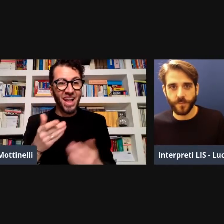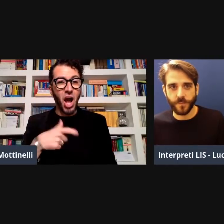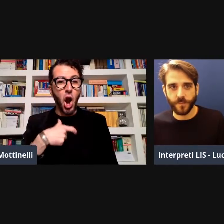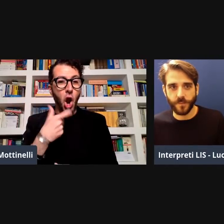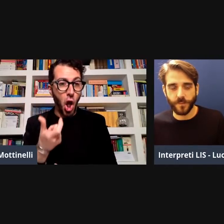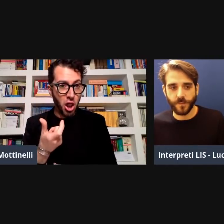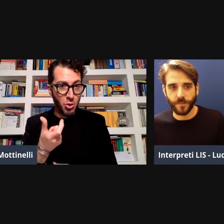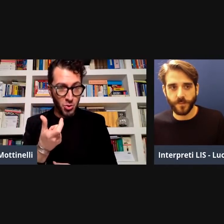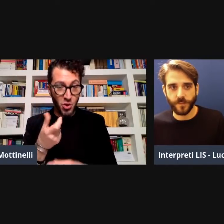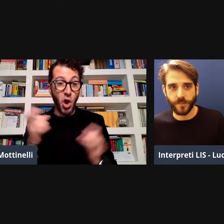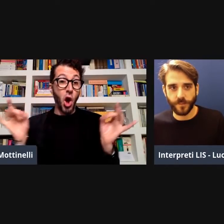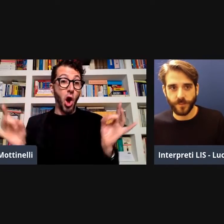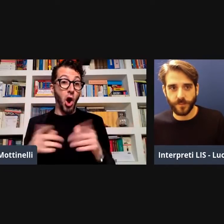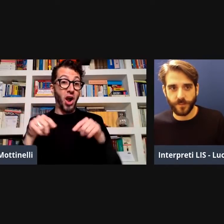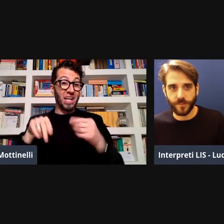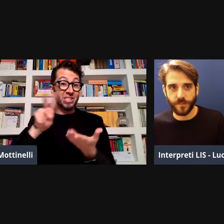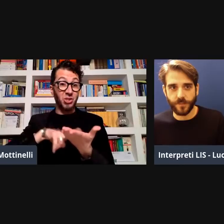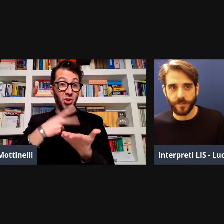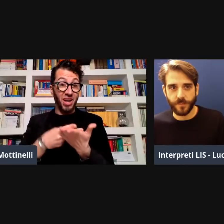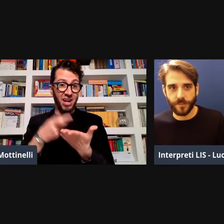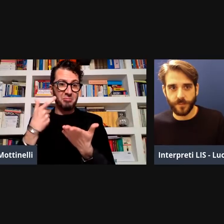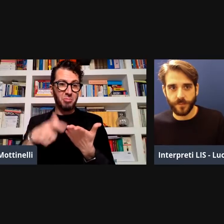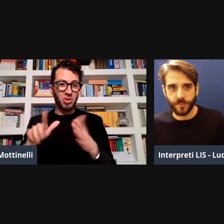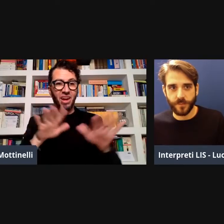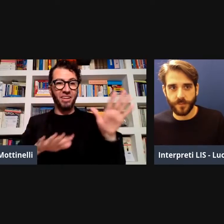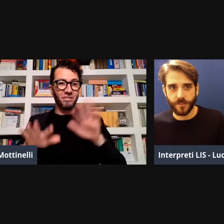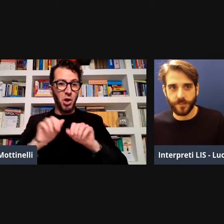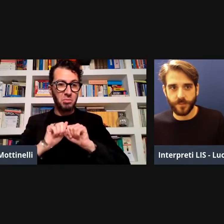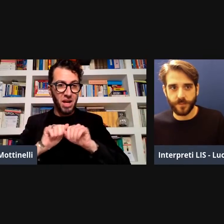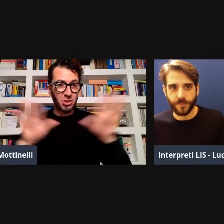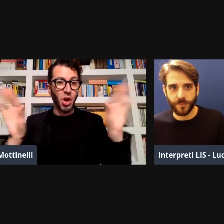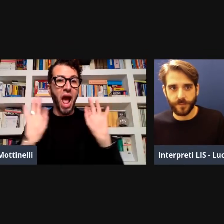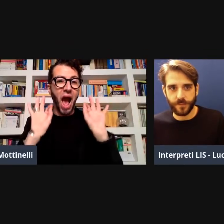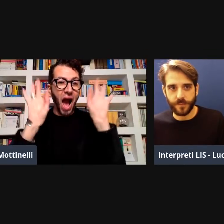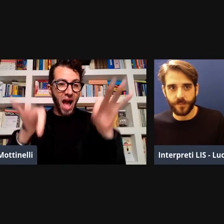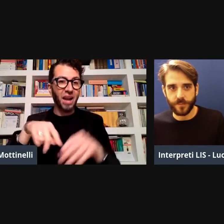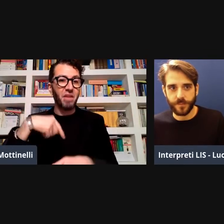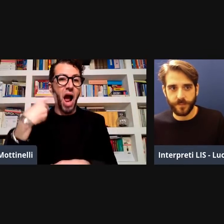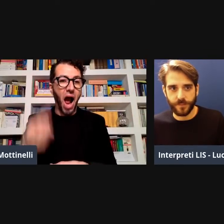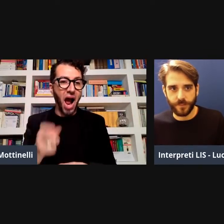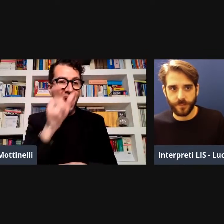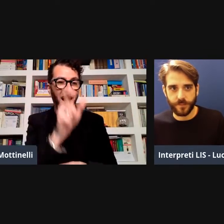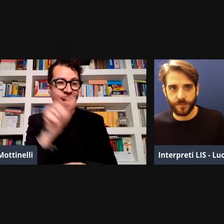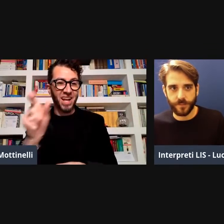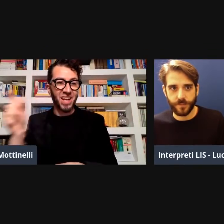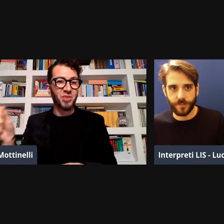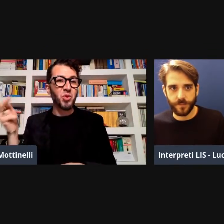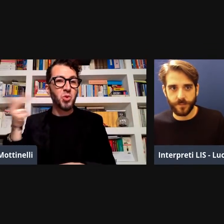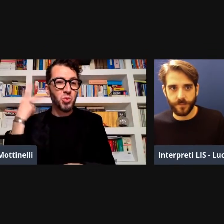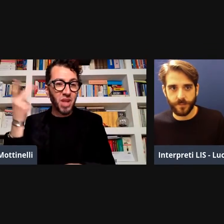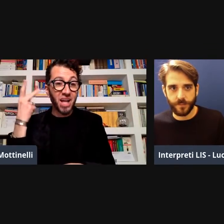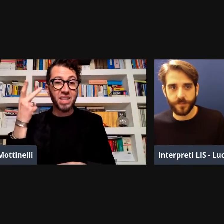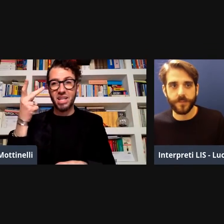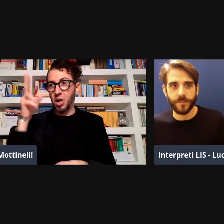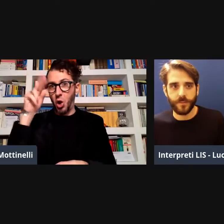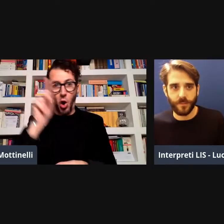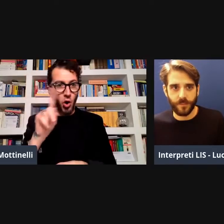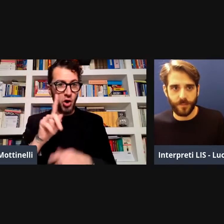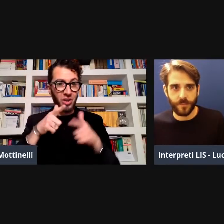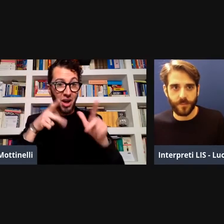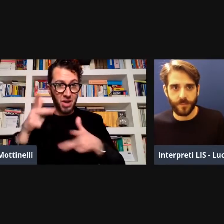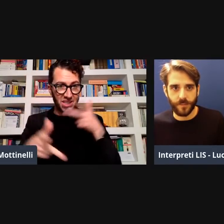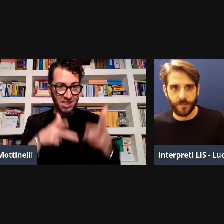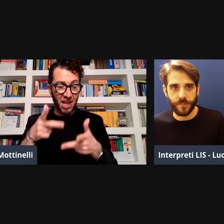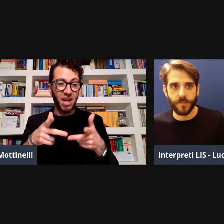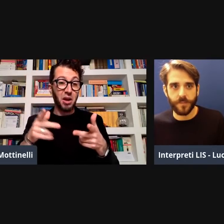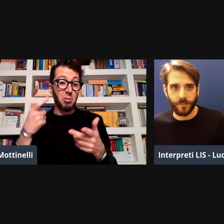sera interpreteranno l'intervista con Ida Collu. Abbiamo colto l'occasione per far sì